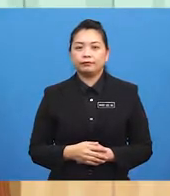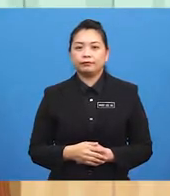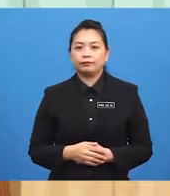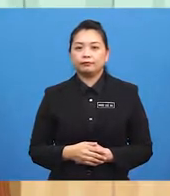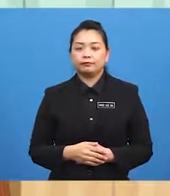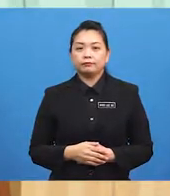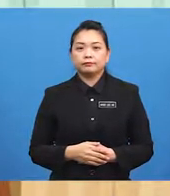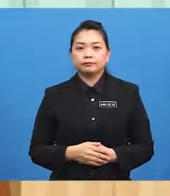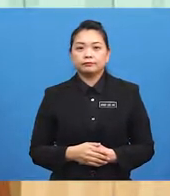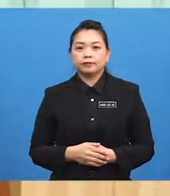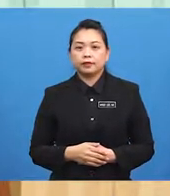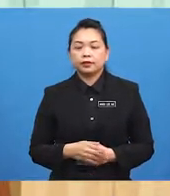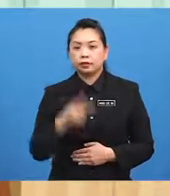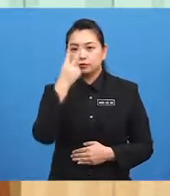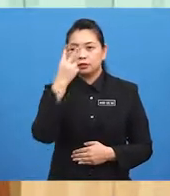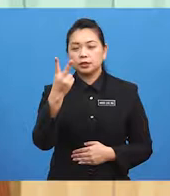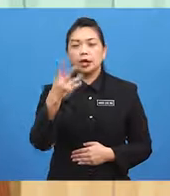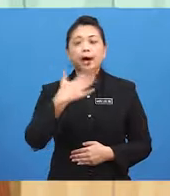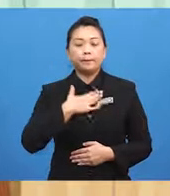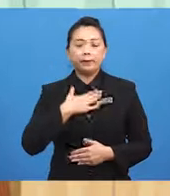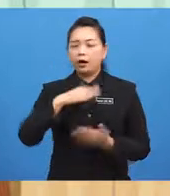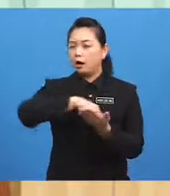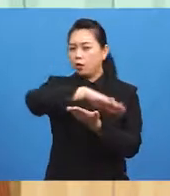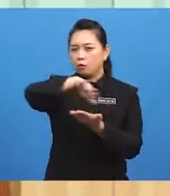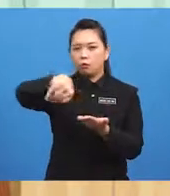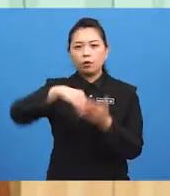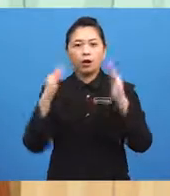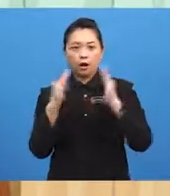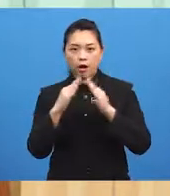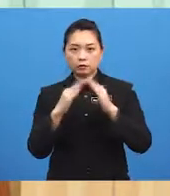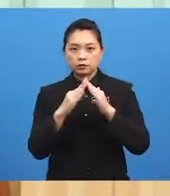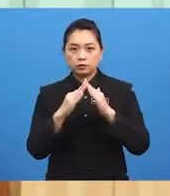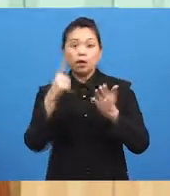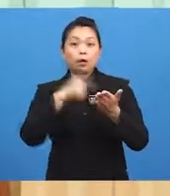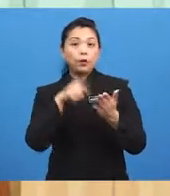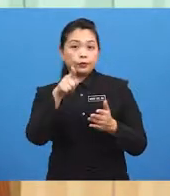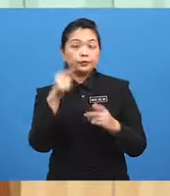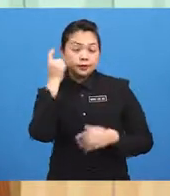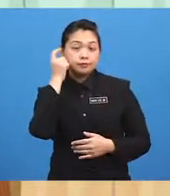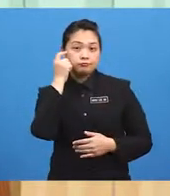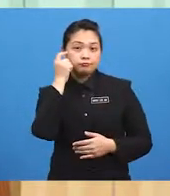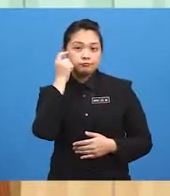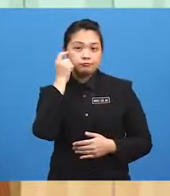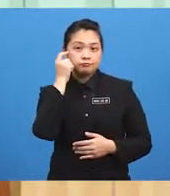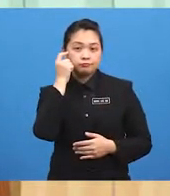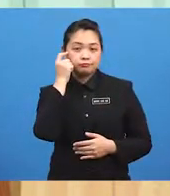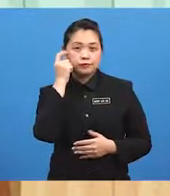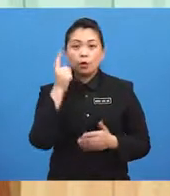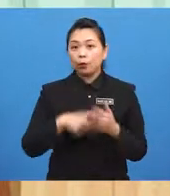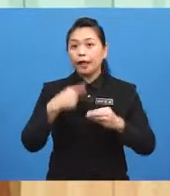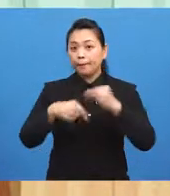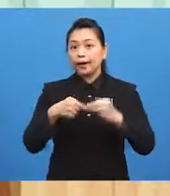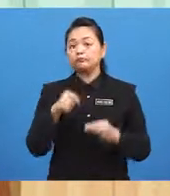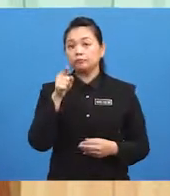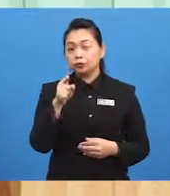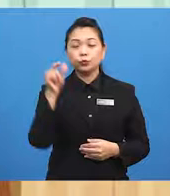Well... ...you've seen my whole house. What do you think everyone? What about you,